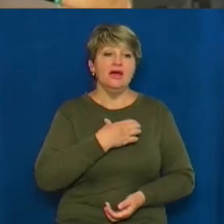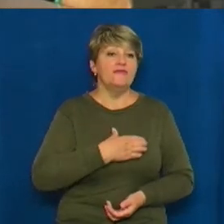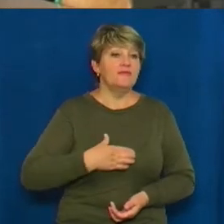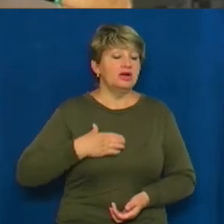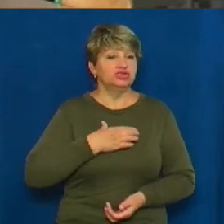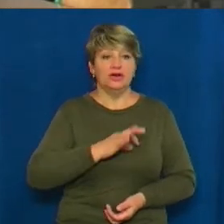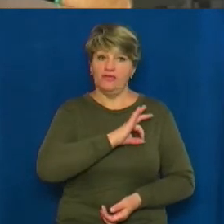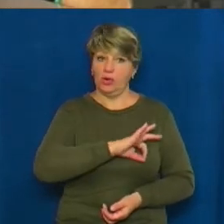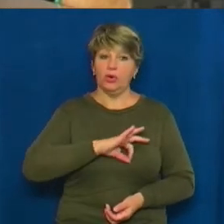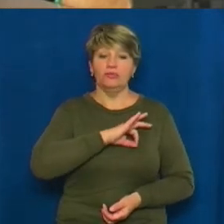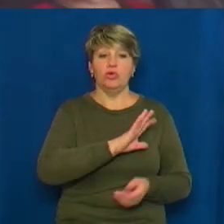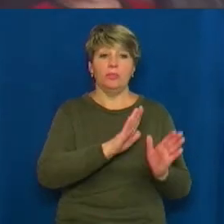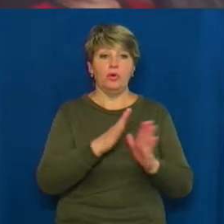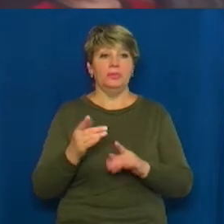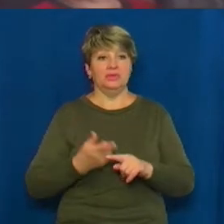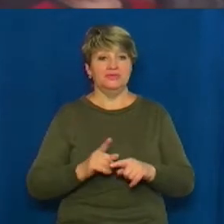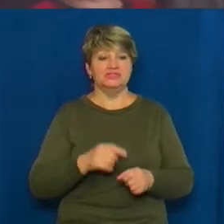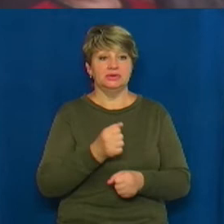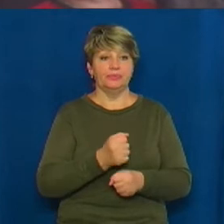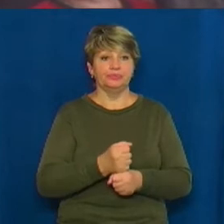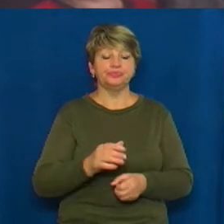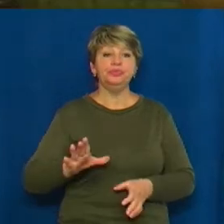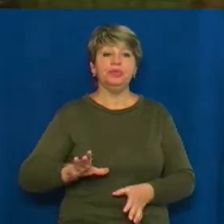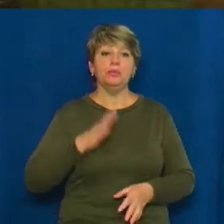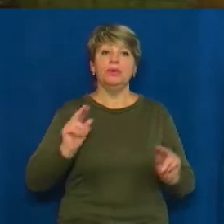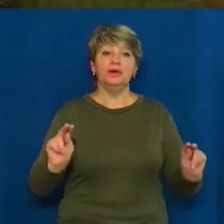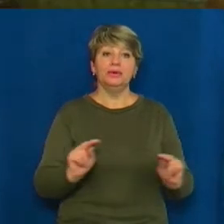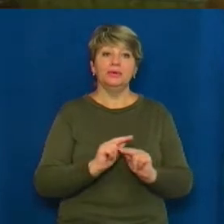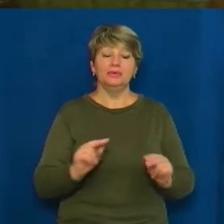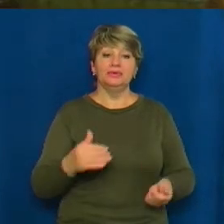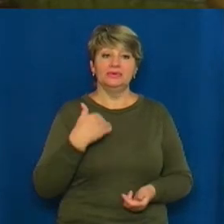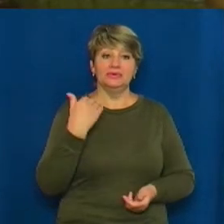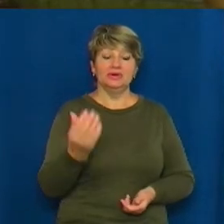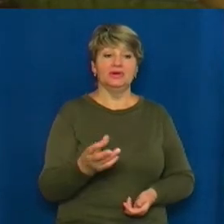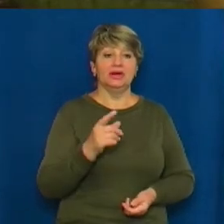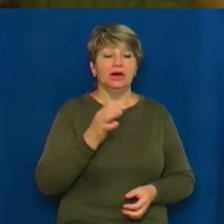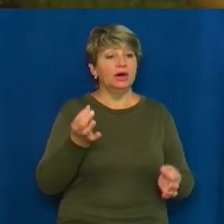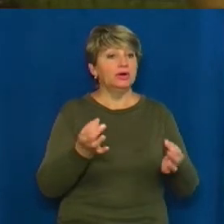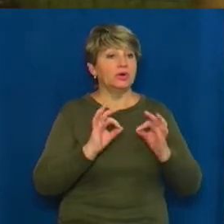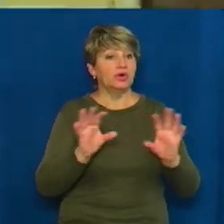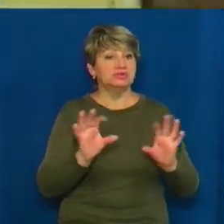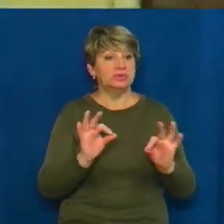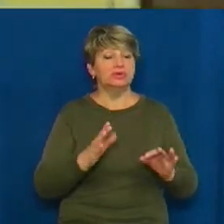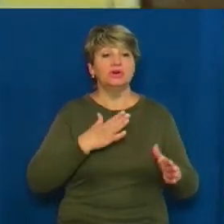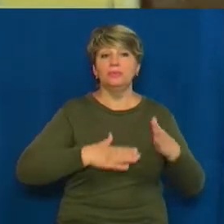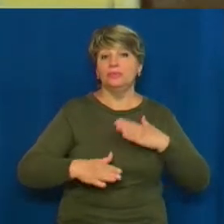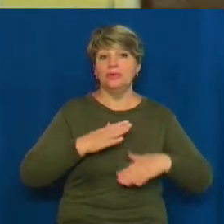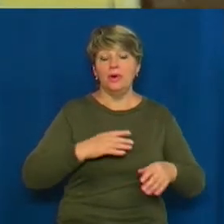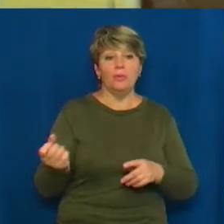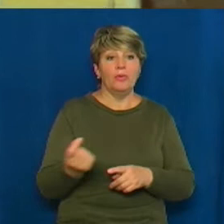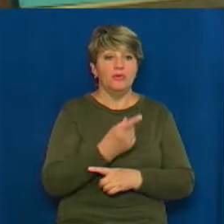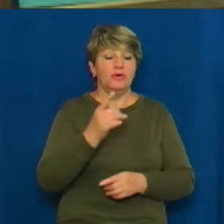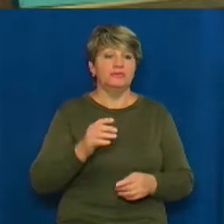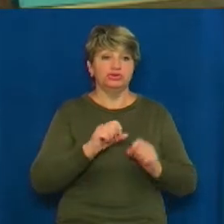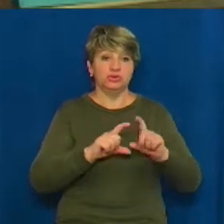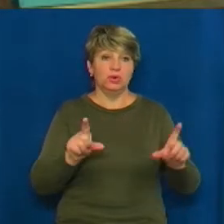момент у цій роботі. Колишня вчителька Олени, а нині її колега Наталя Дудко розповідає, що зраділа появі у школі молодого